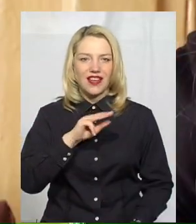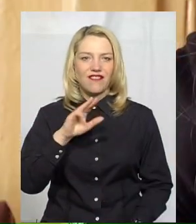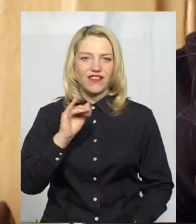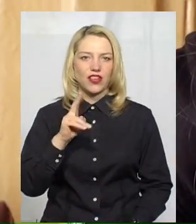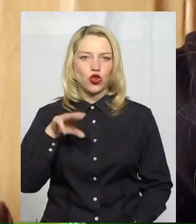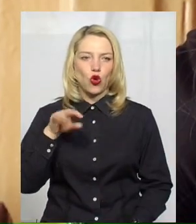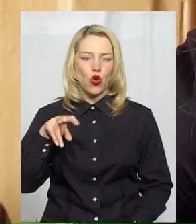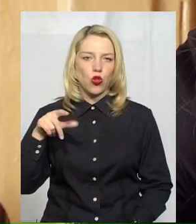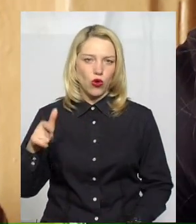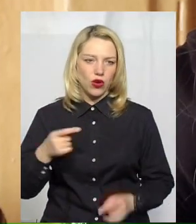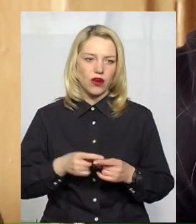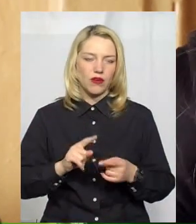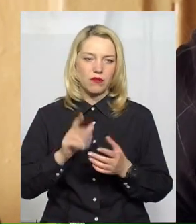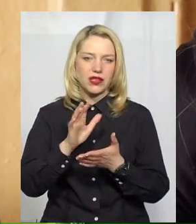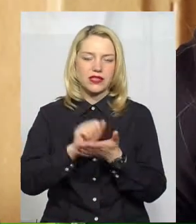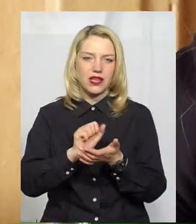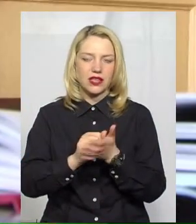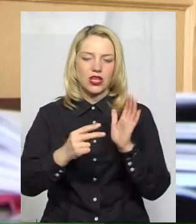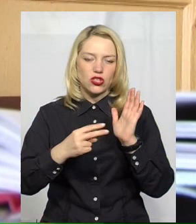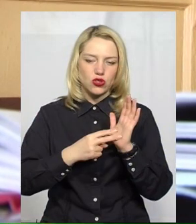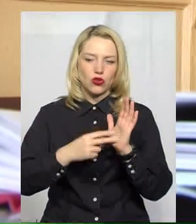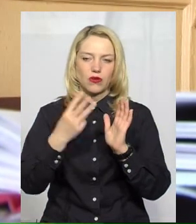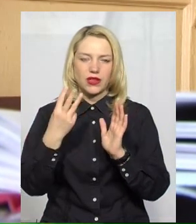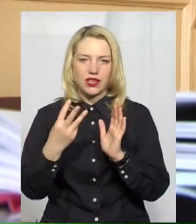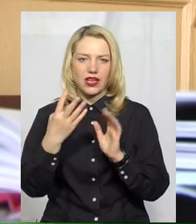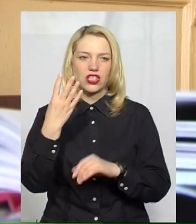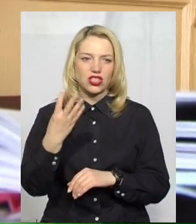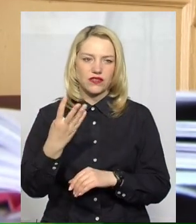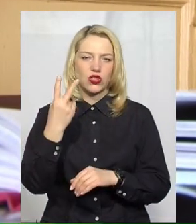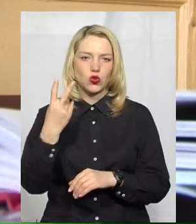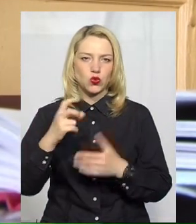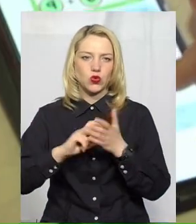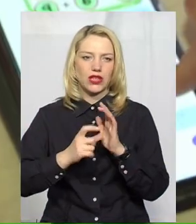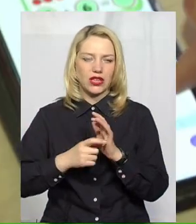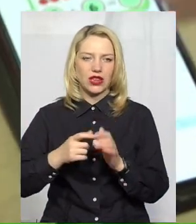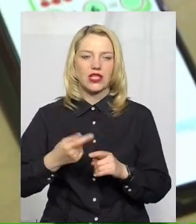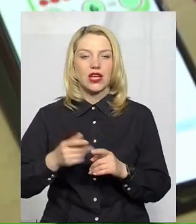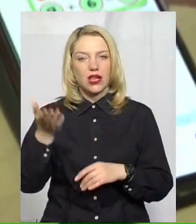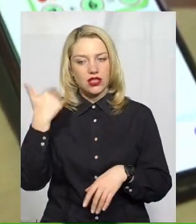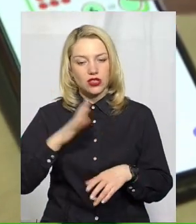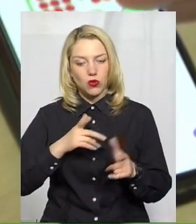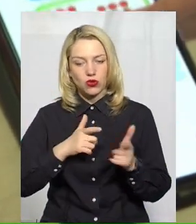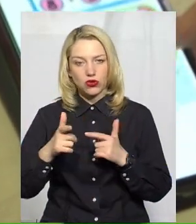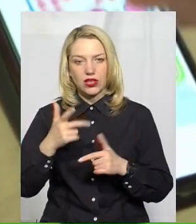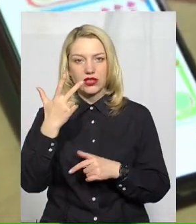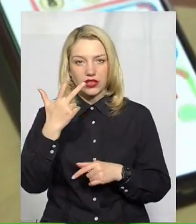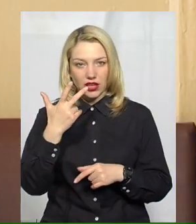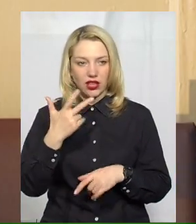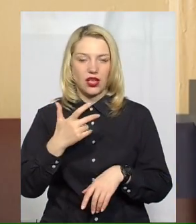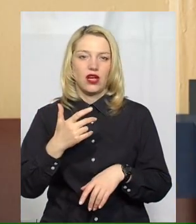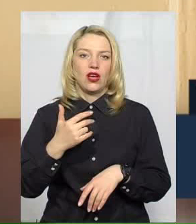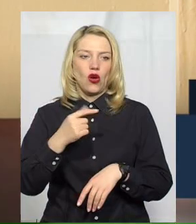індивідуальні заняття з учнями сьомого, третього, четвертого та другого класів. Каже, раніше готувалася до уроку три години під час карантину до п'яти.